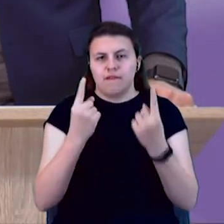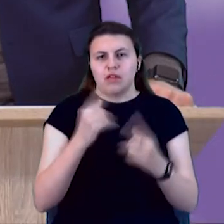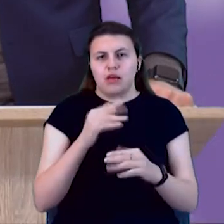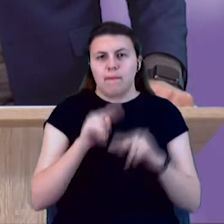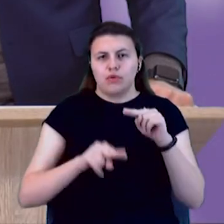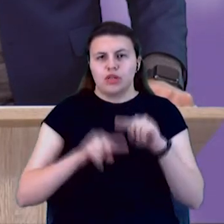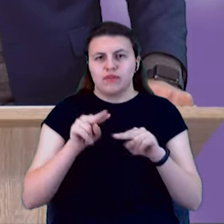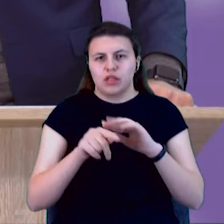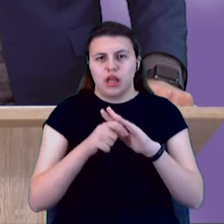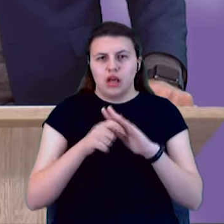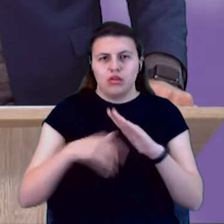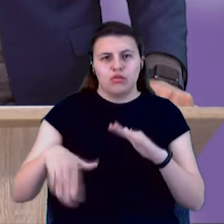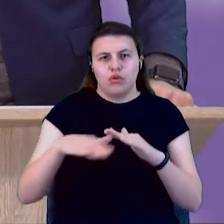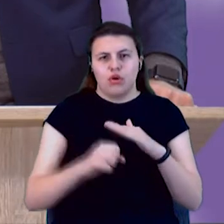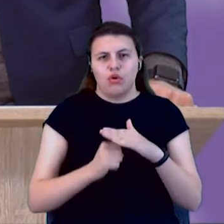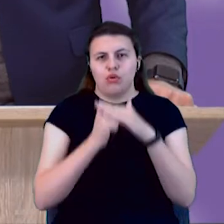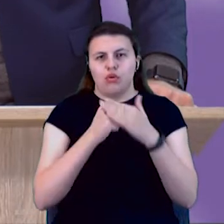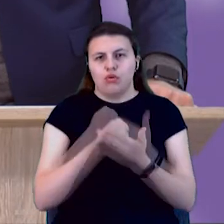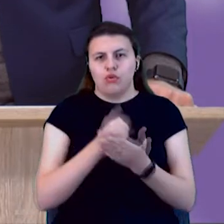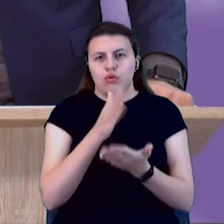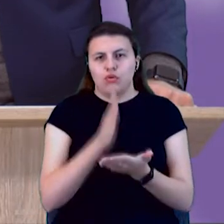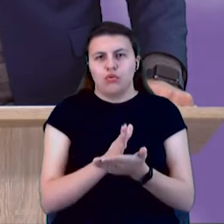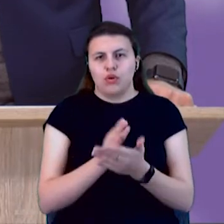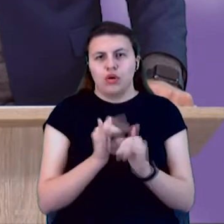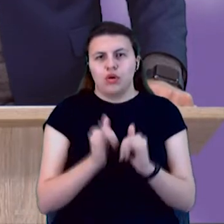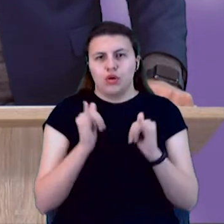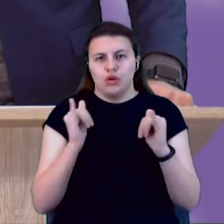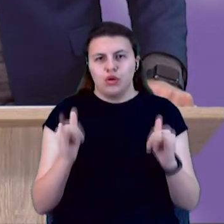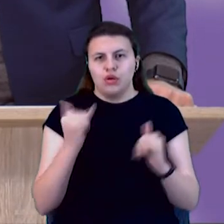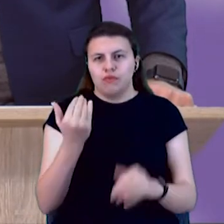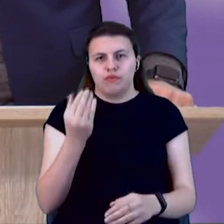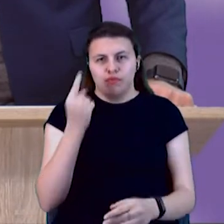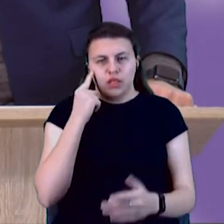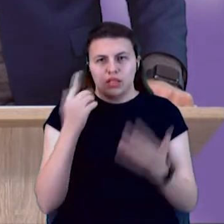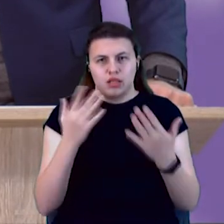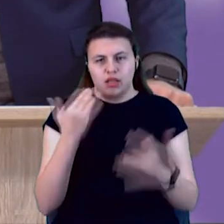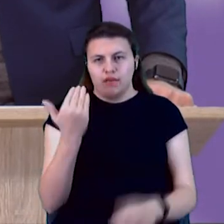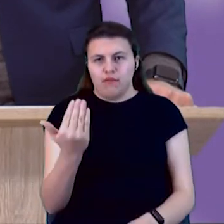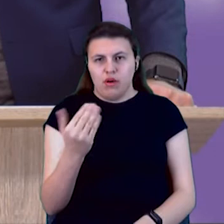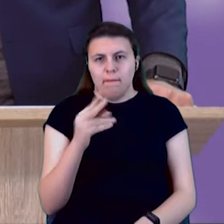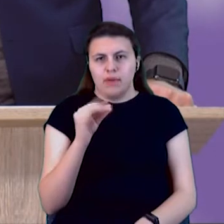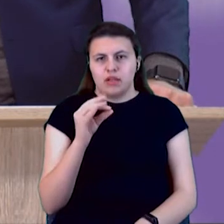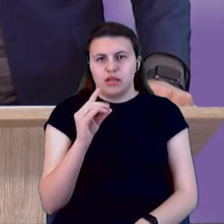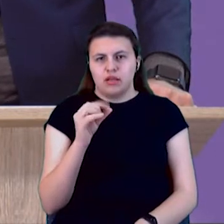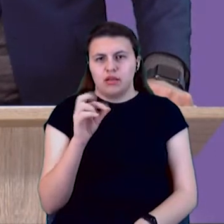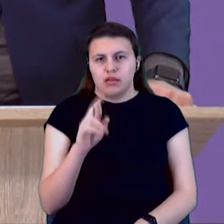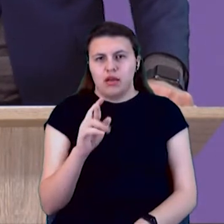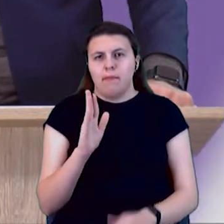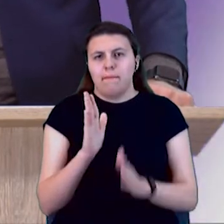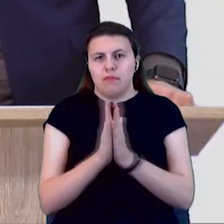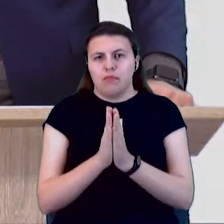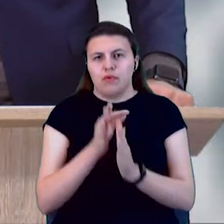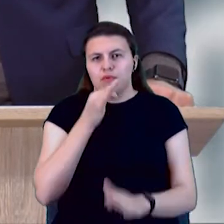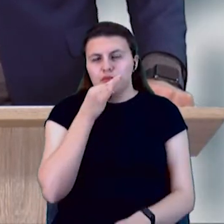Донбасі – це основний інструмент розвитку». Чи не здається вам, тут, пане Ілля, я вас прошу відповісти за півтори